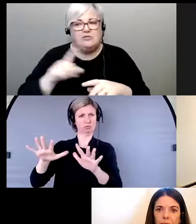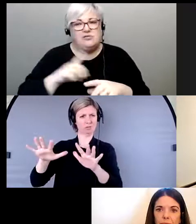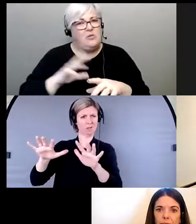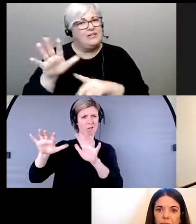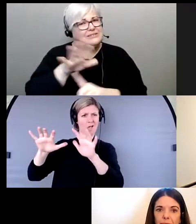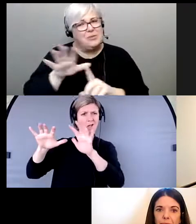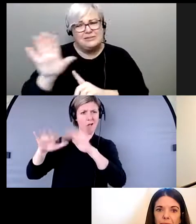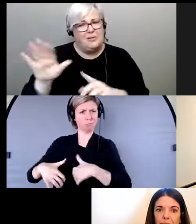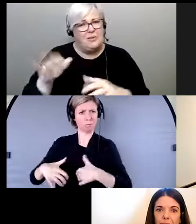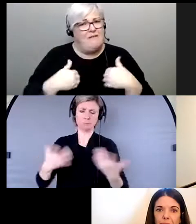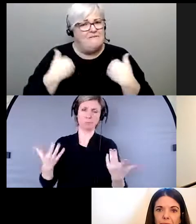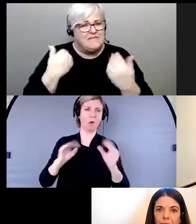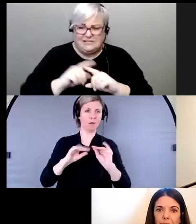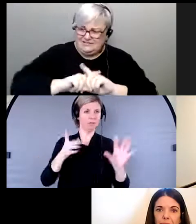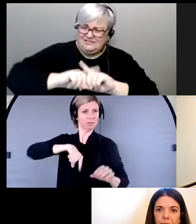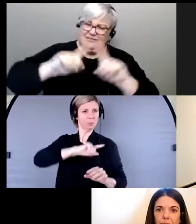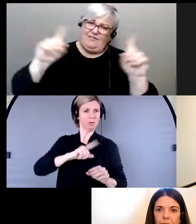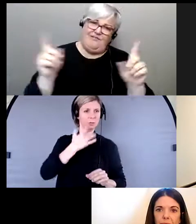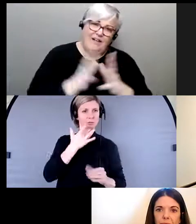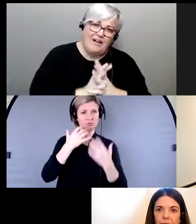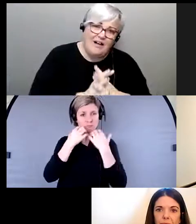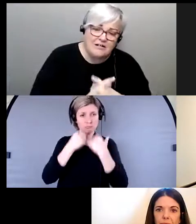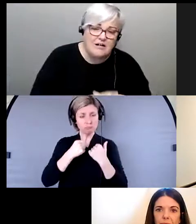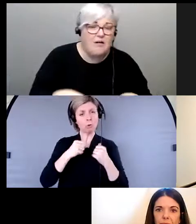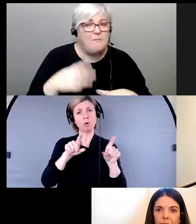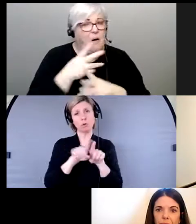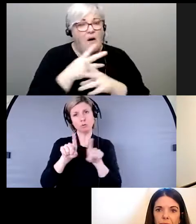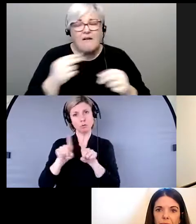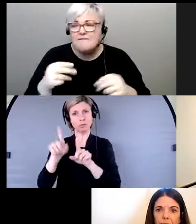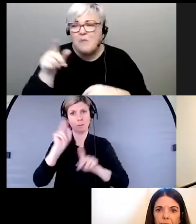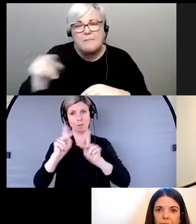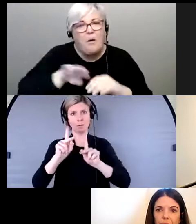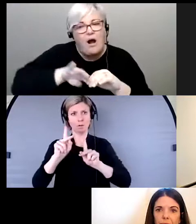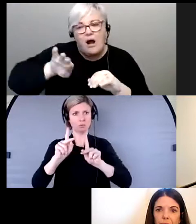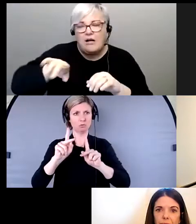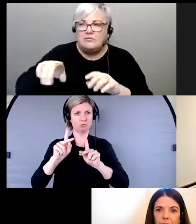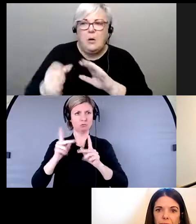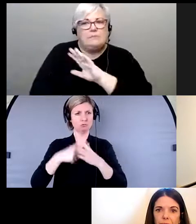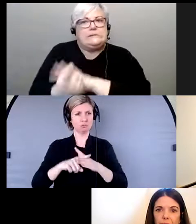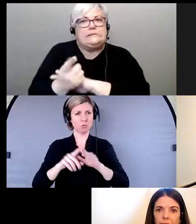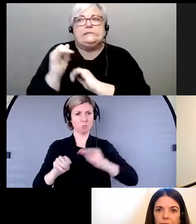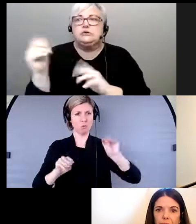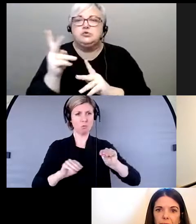et donc il y a différentes raisons pour lesquelles on ne pas que ces communautés vivent des situations d'urgence comme celle-là